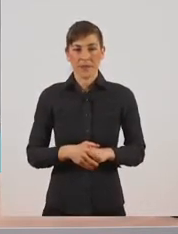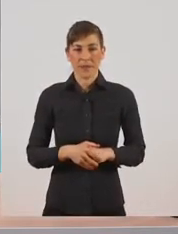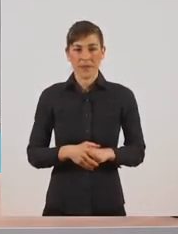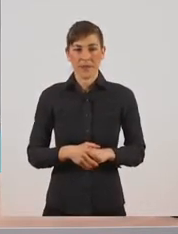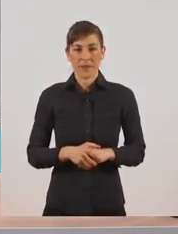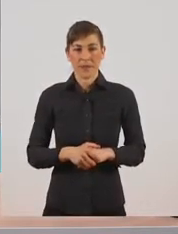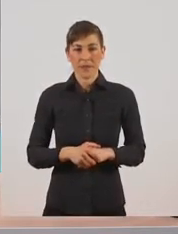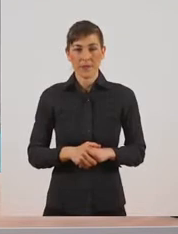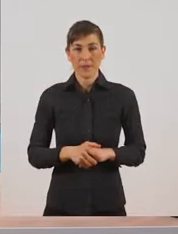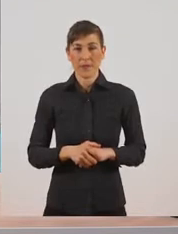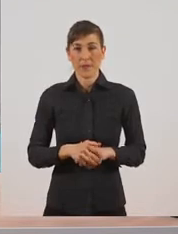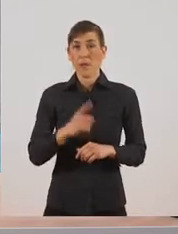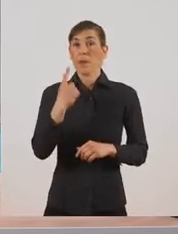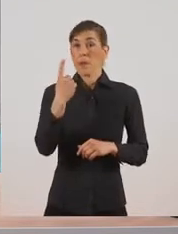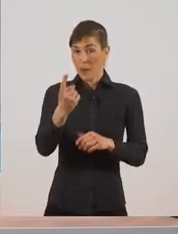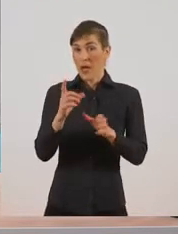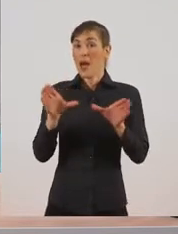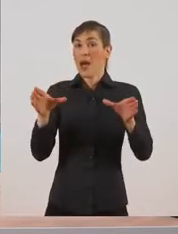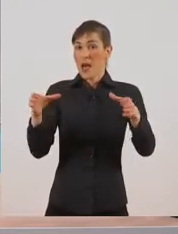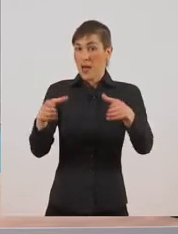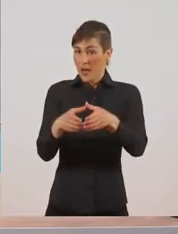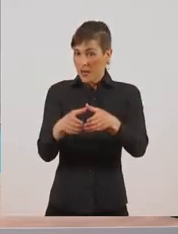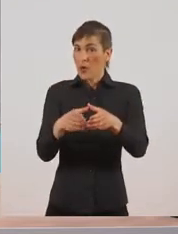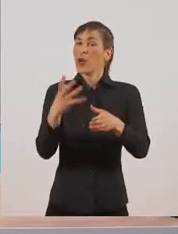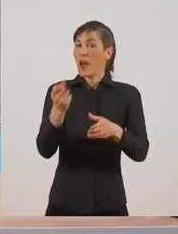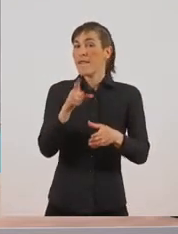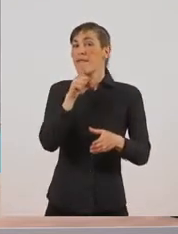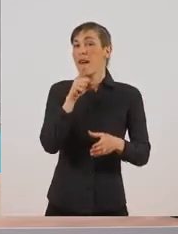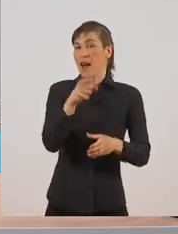Μία κατηγορία λοιπόν είναι αυτή.